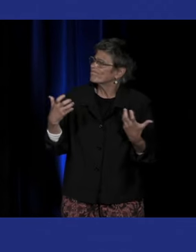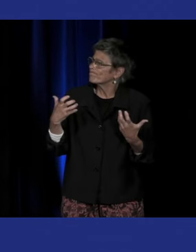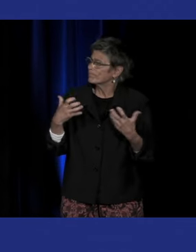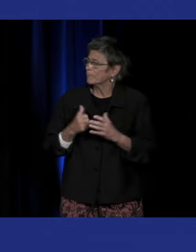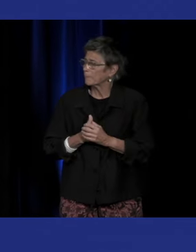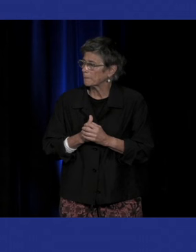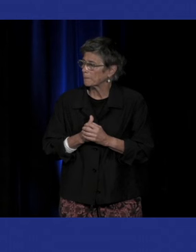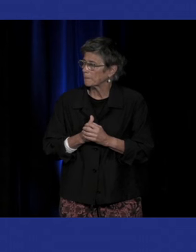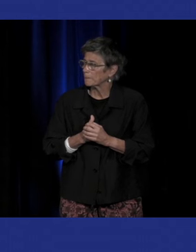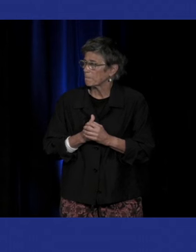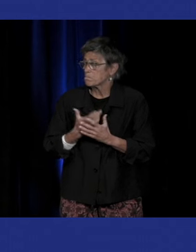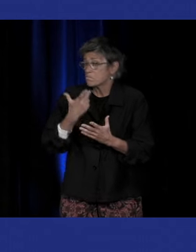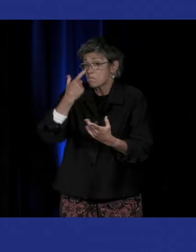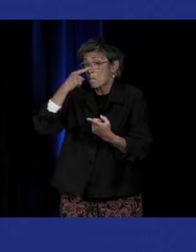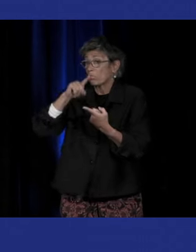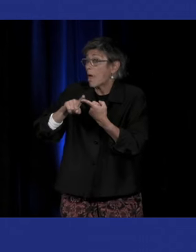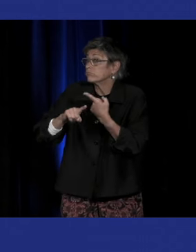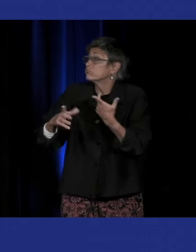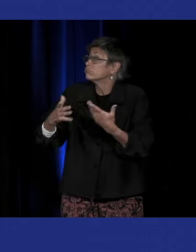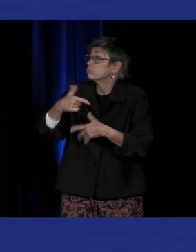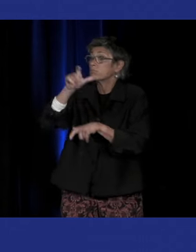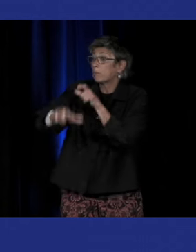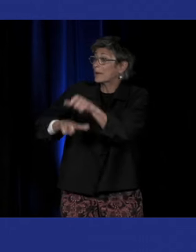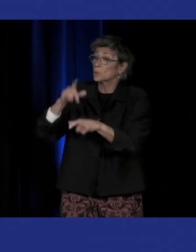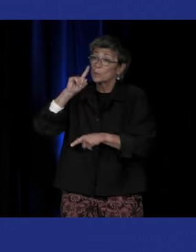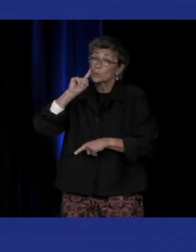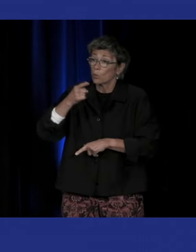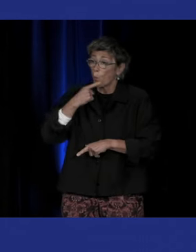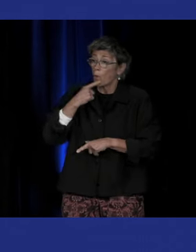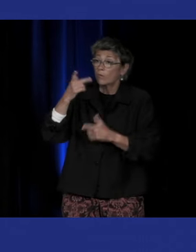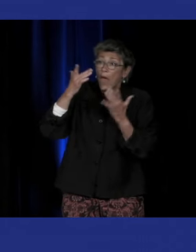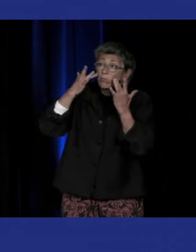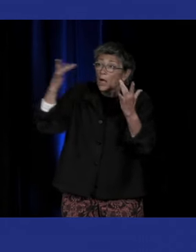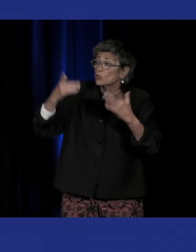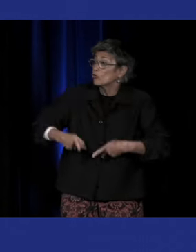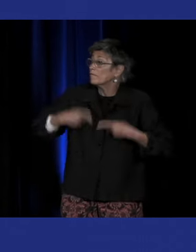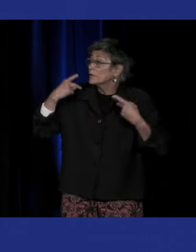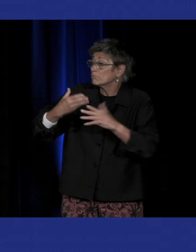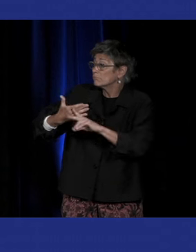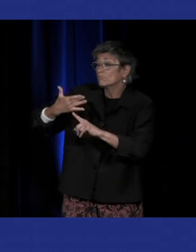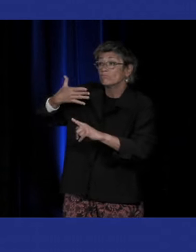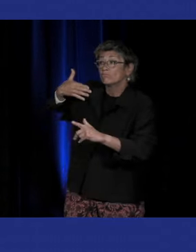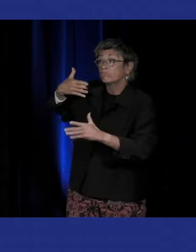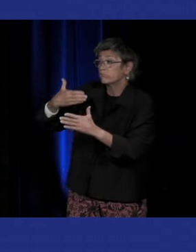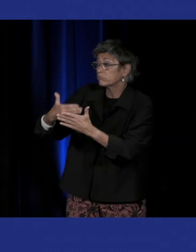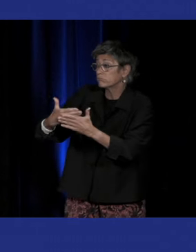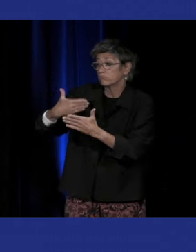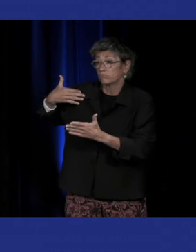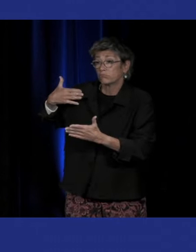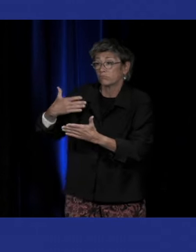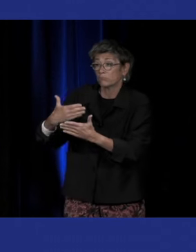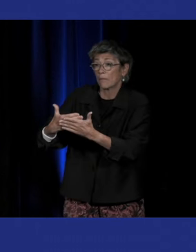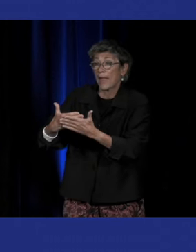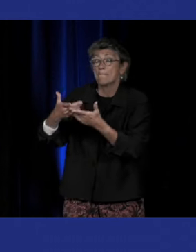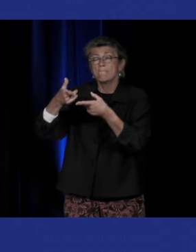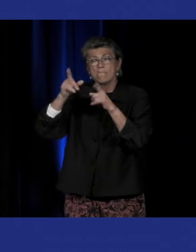parler des expériences de vie des personnes sourdes, un peu dans l'histoire et dans le temps pressant, mais de le faire